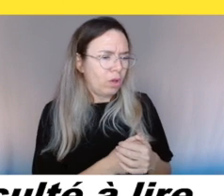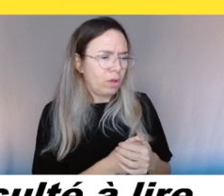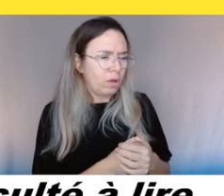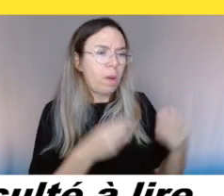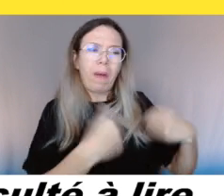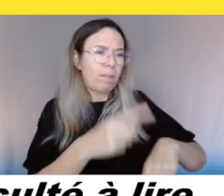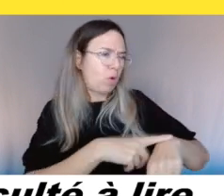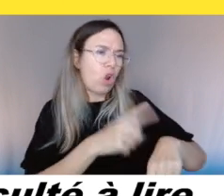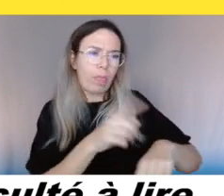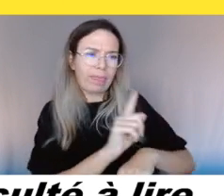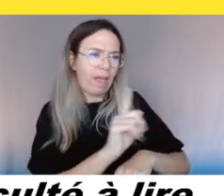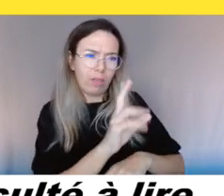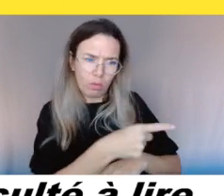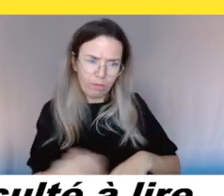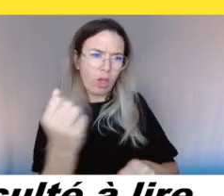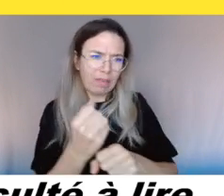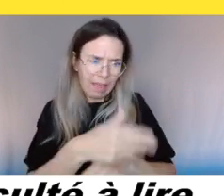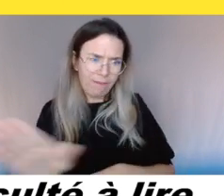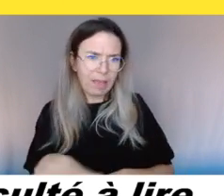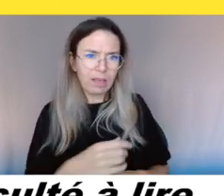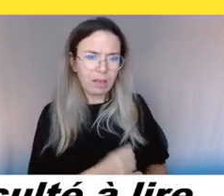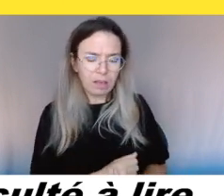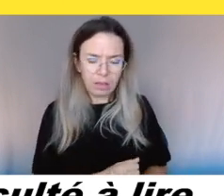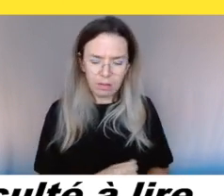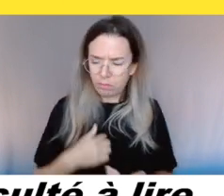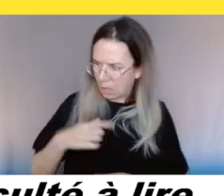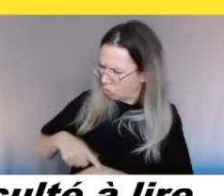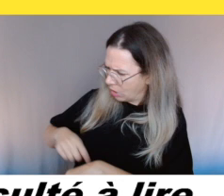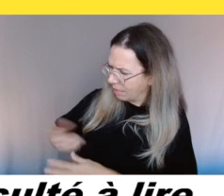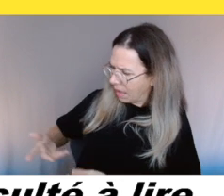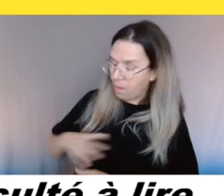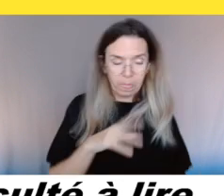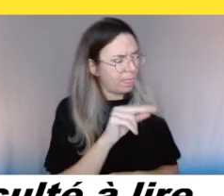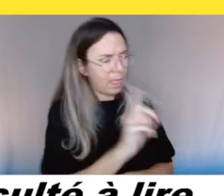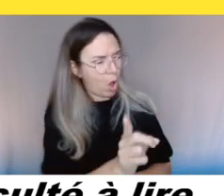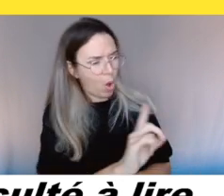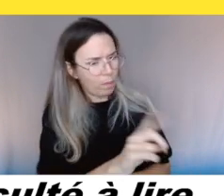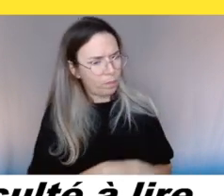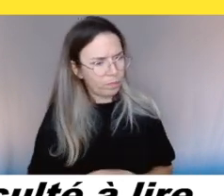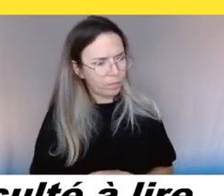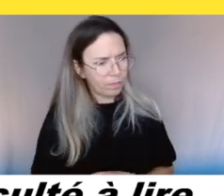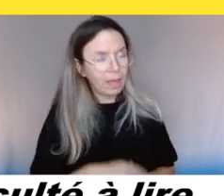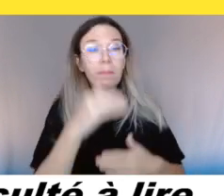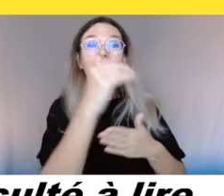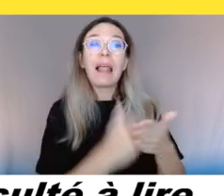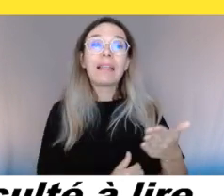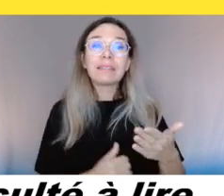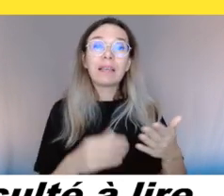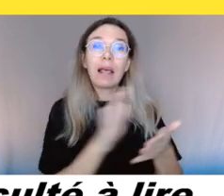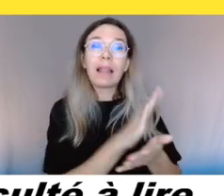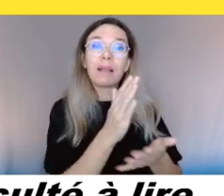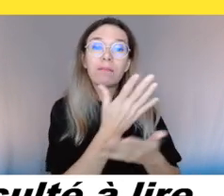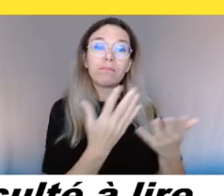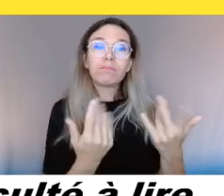grand boss il a dit « je vais lui parler ça n pas de mon sens qu'elle dise ça. » Écoute, lui, il y en est arrivé deux